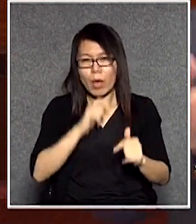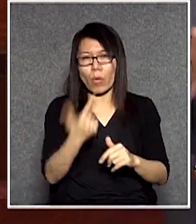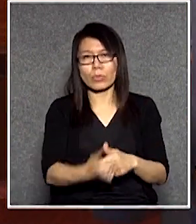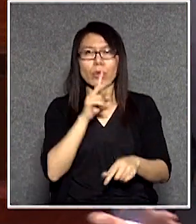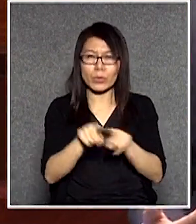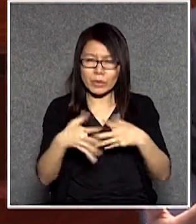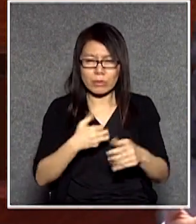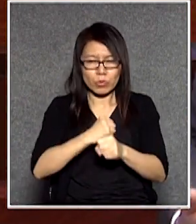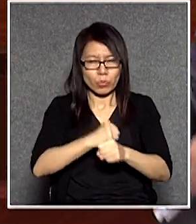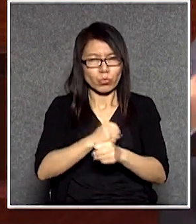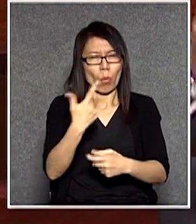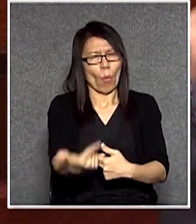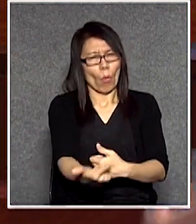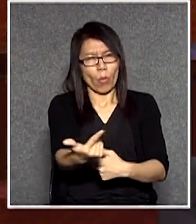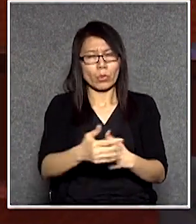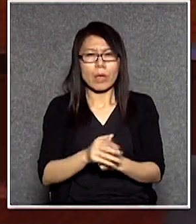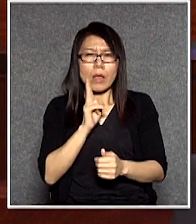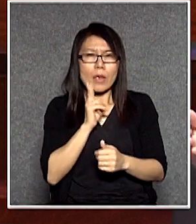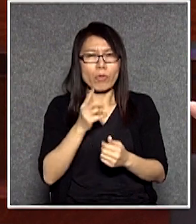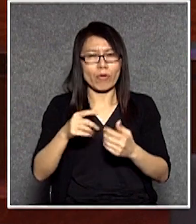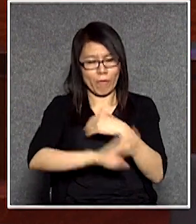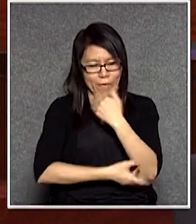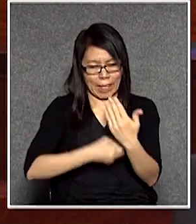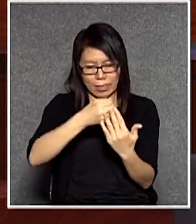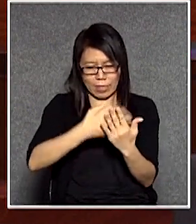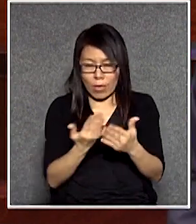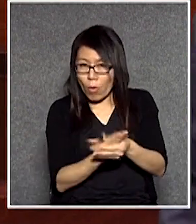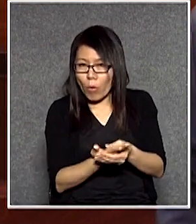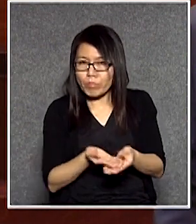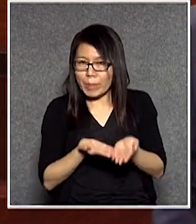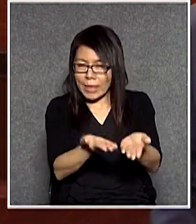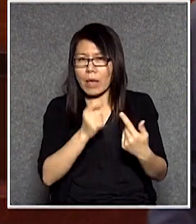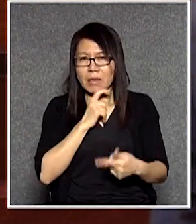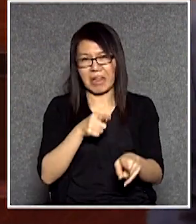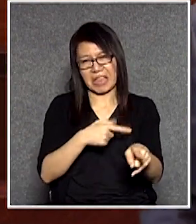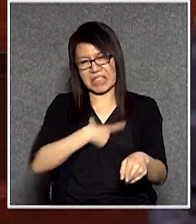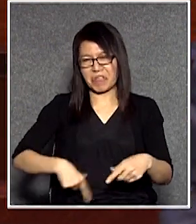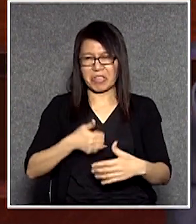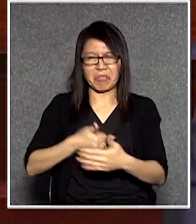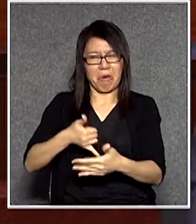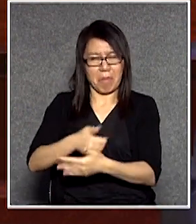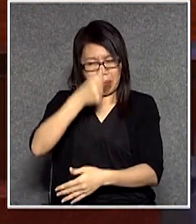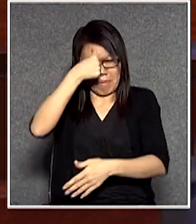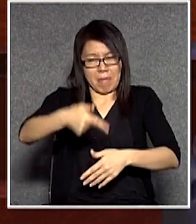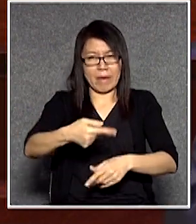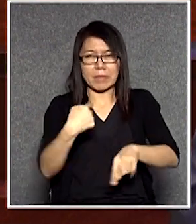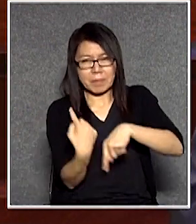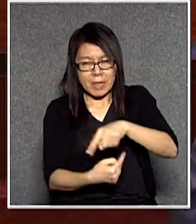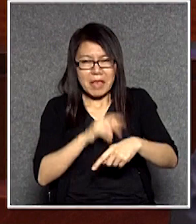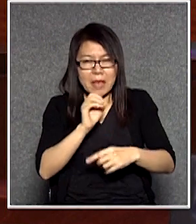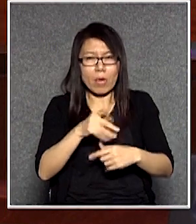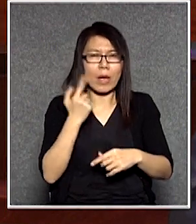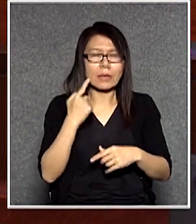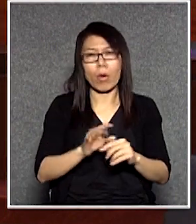事做很多事退很多法案就興建了你們就阻礙地球轉跟著就要鬥我沒有